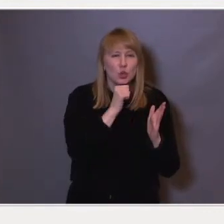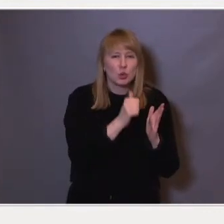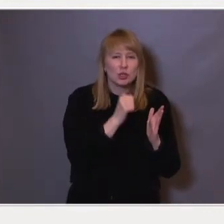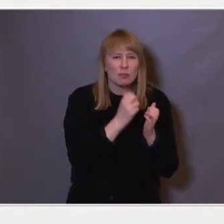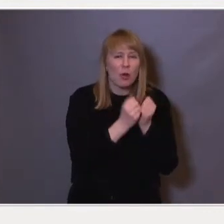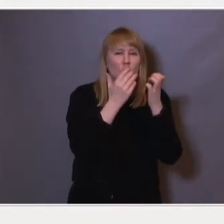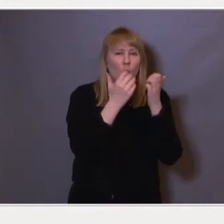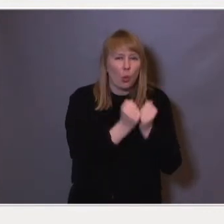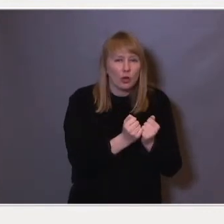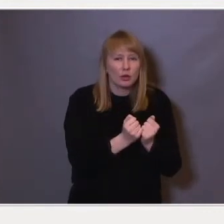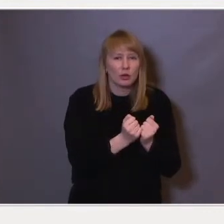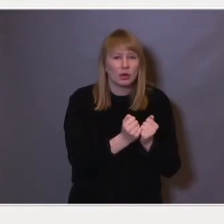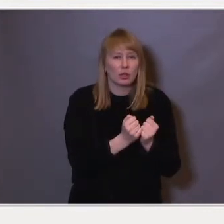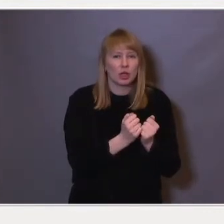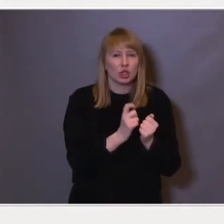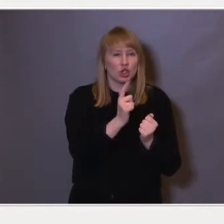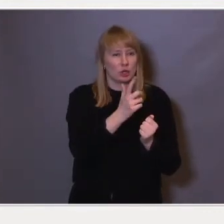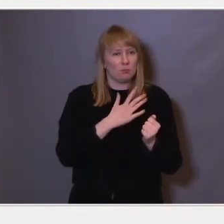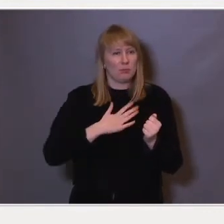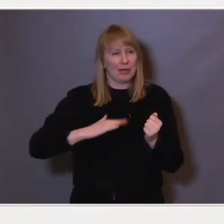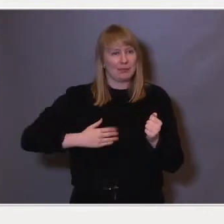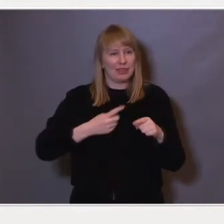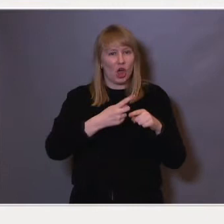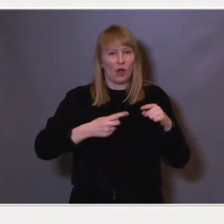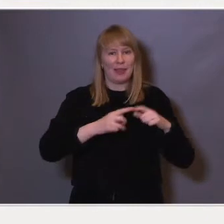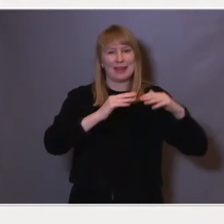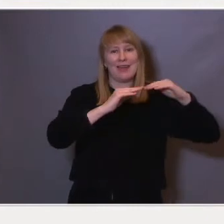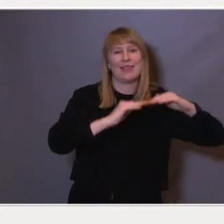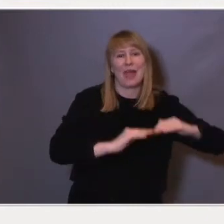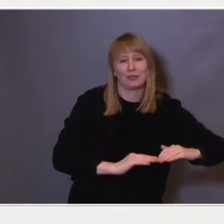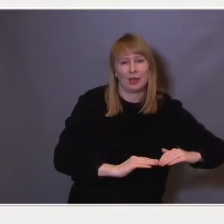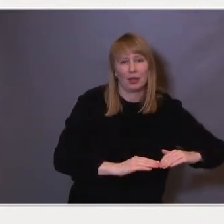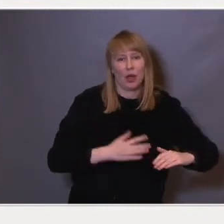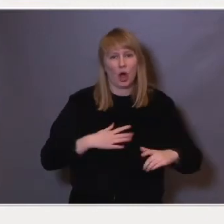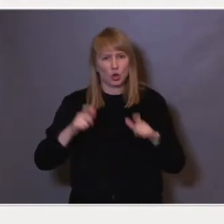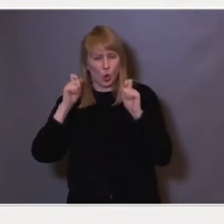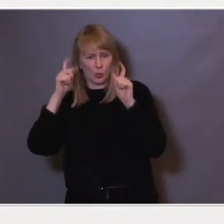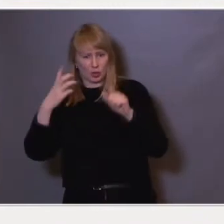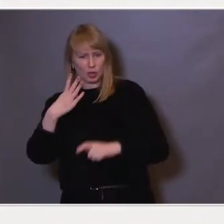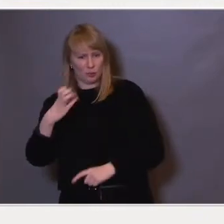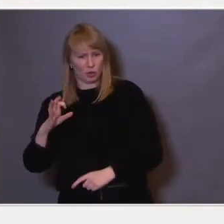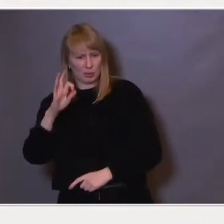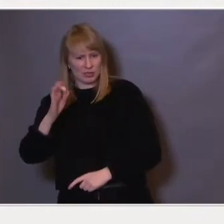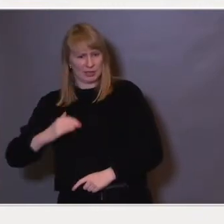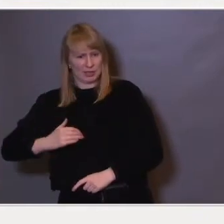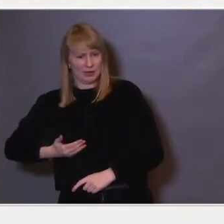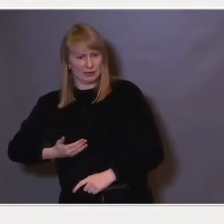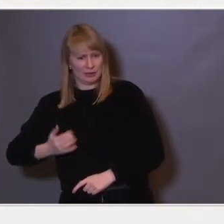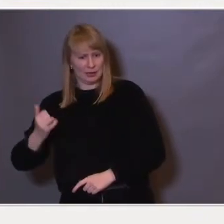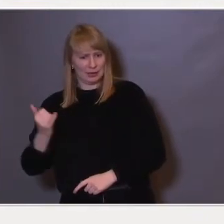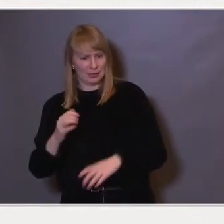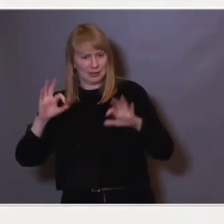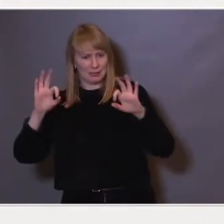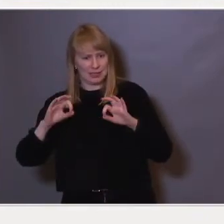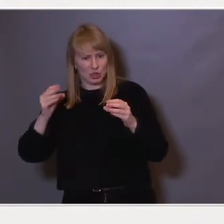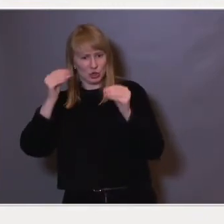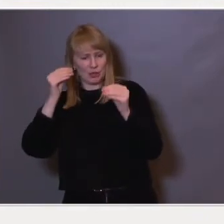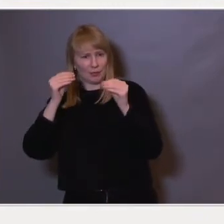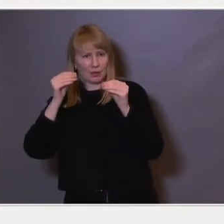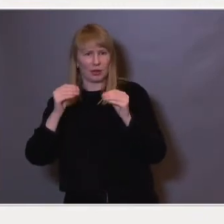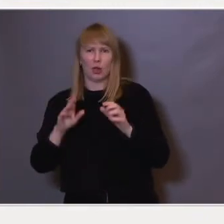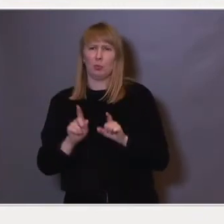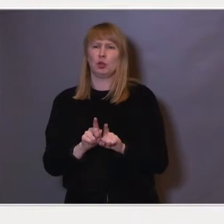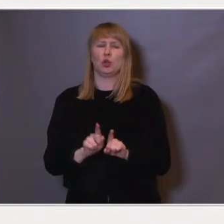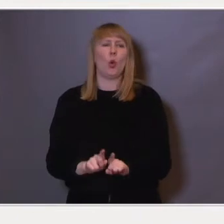mange år for å holde kvinneandelen nede. De oppdaget at det var blitt 40 prosent kvinner blant medisinerstudentene. Det